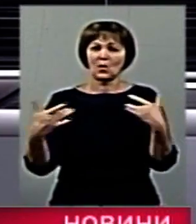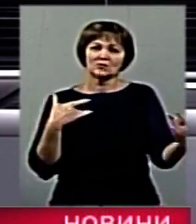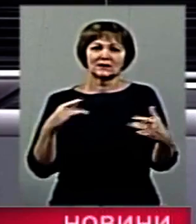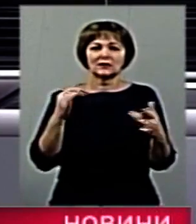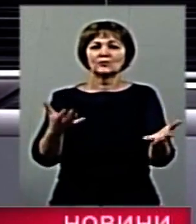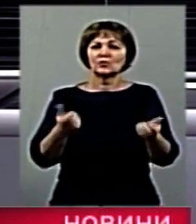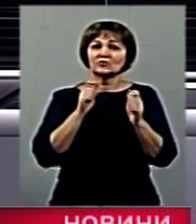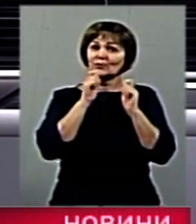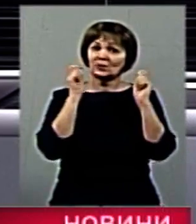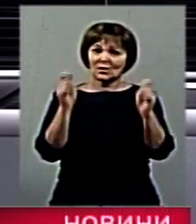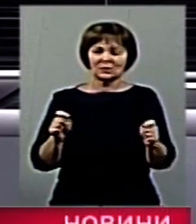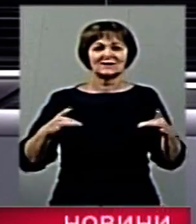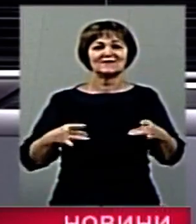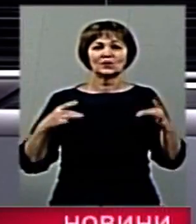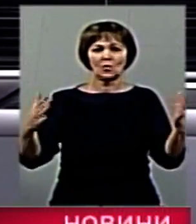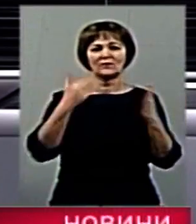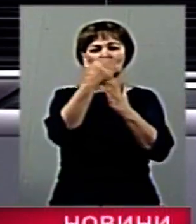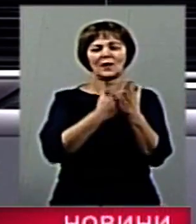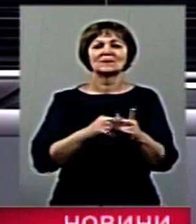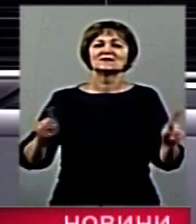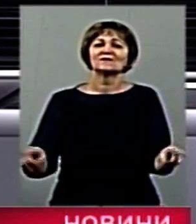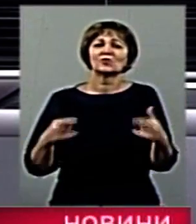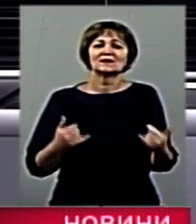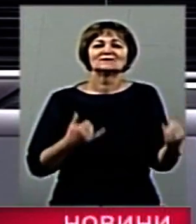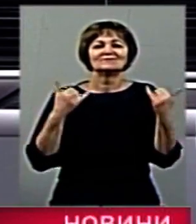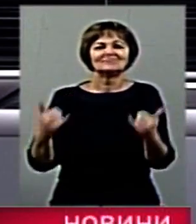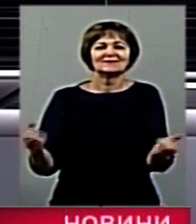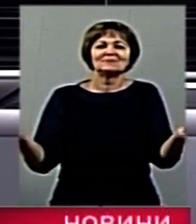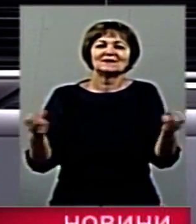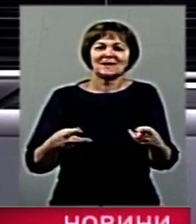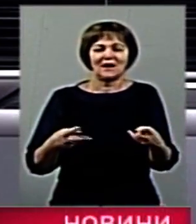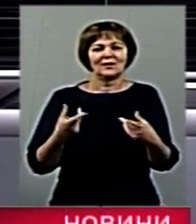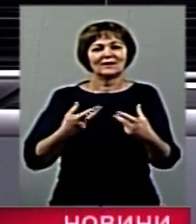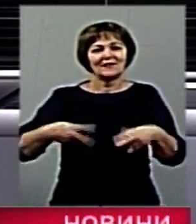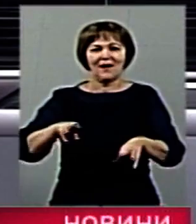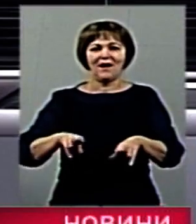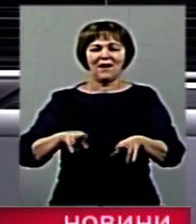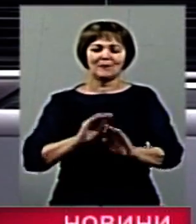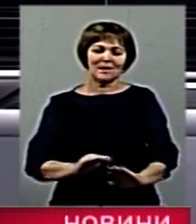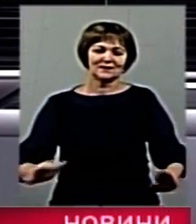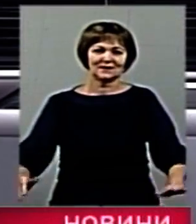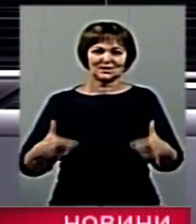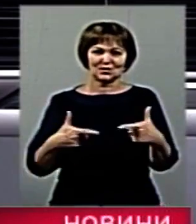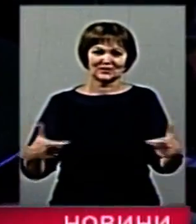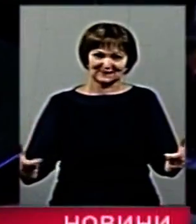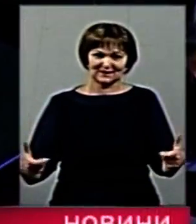та отримали подарунки. Святкову програму створили спеціально для маленьких гостей. Деталі у сюжеті Наталі Дихтієвської.